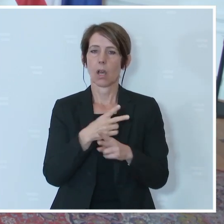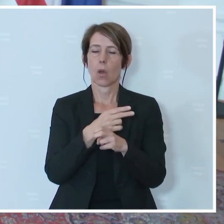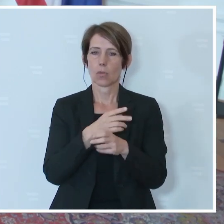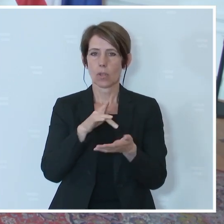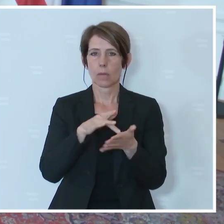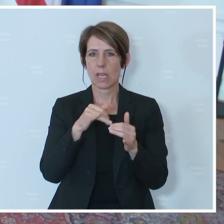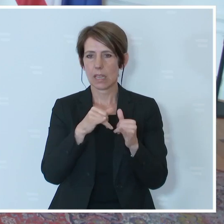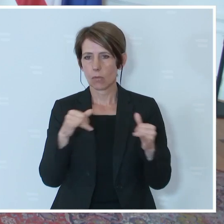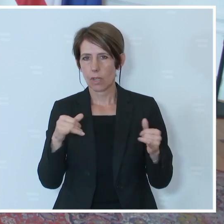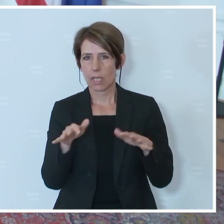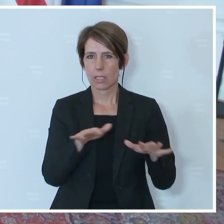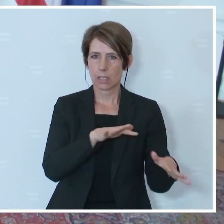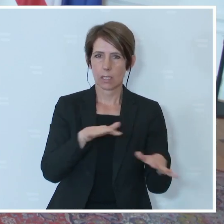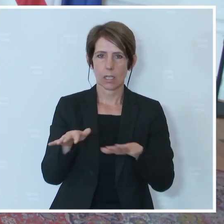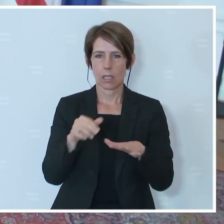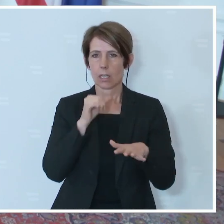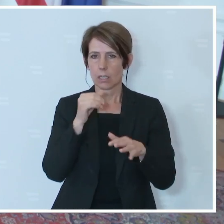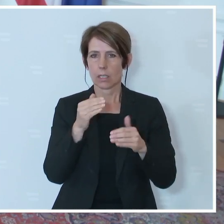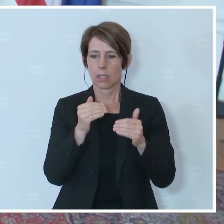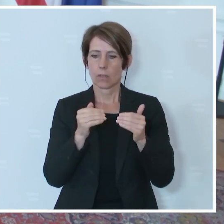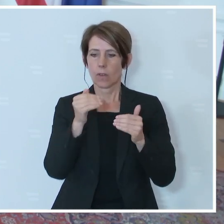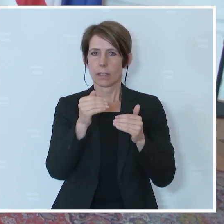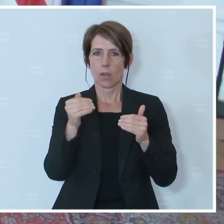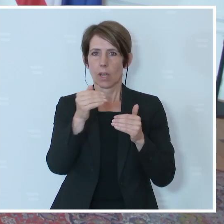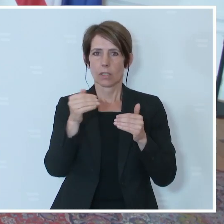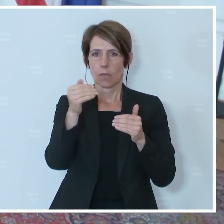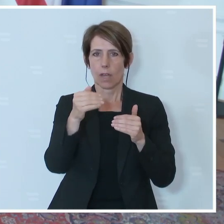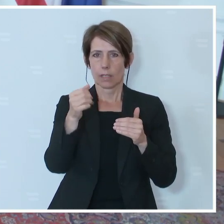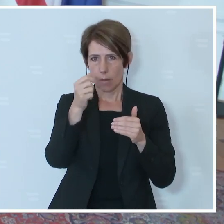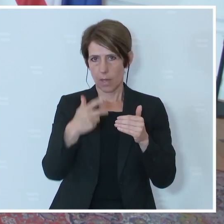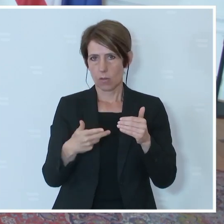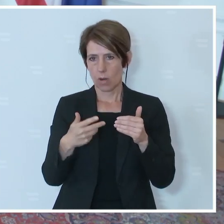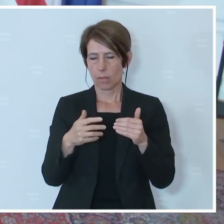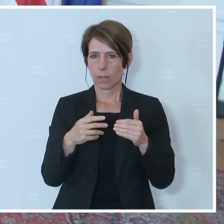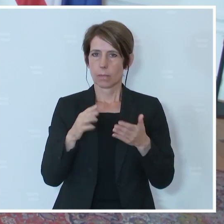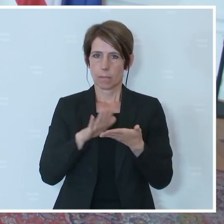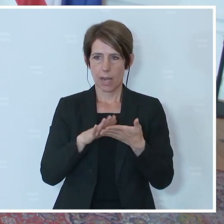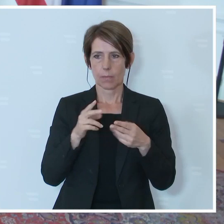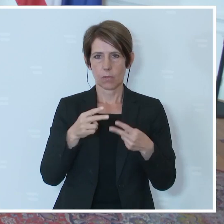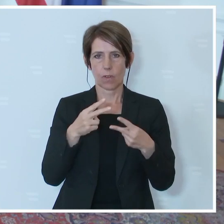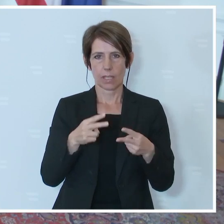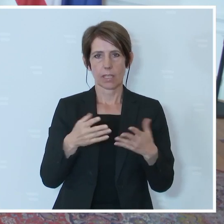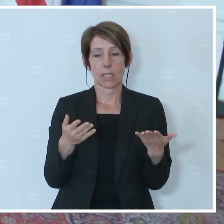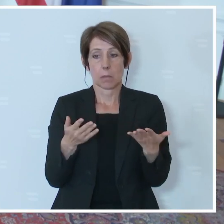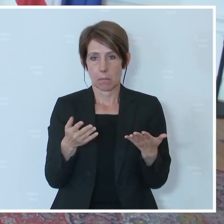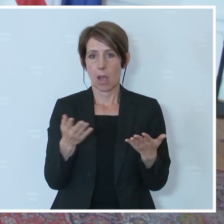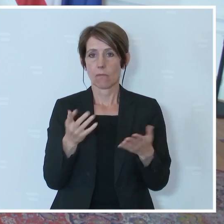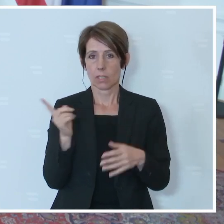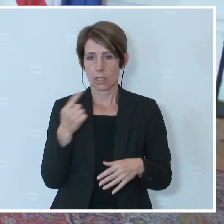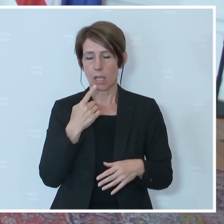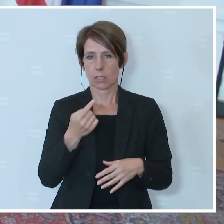nicht wirklich wegbewegt in diesem Ranking. Was sagen Sie denn zu dieser Kritik der Reporter ohne Grenzen?